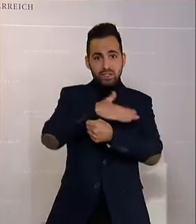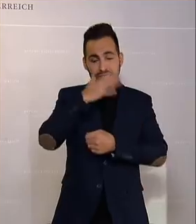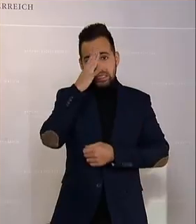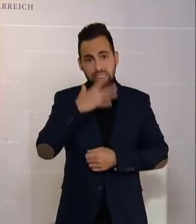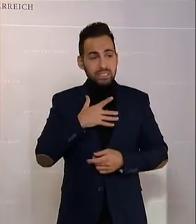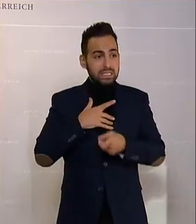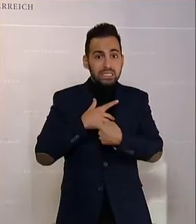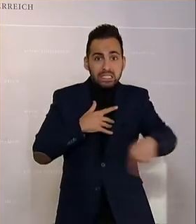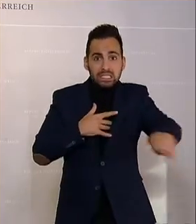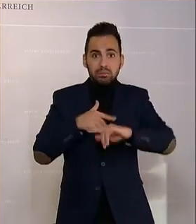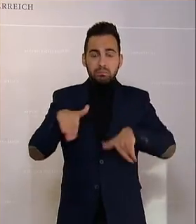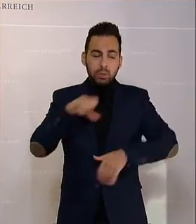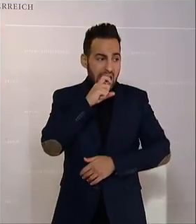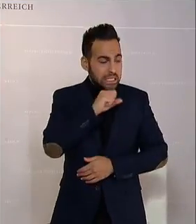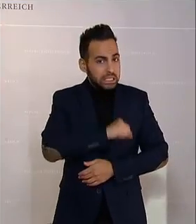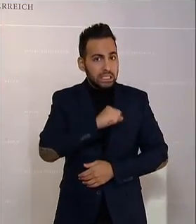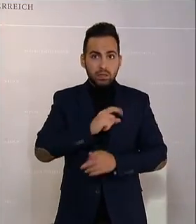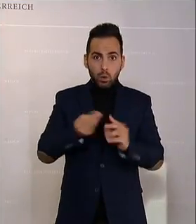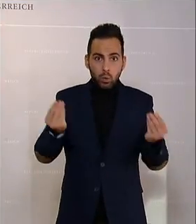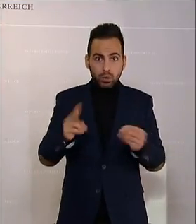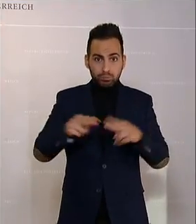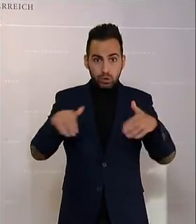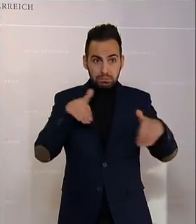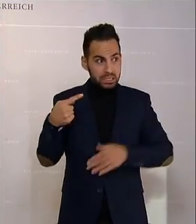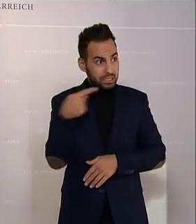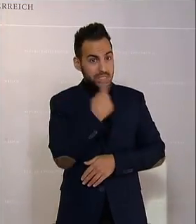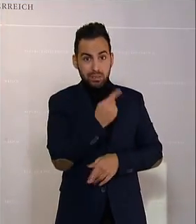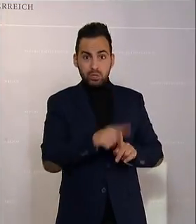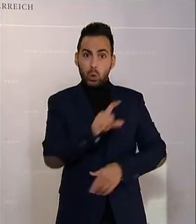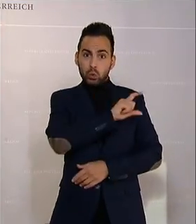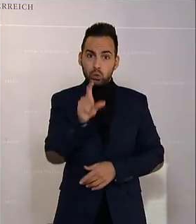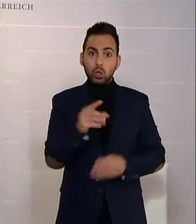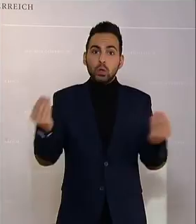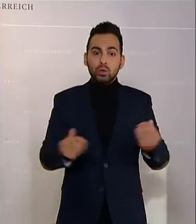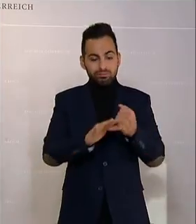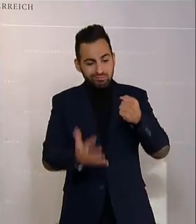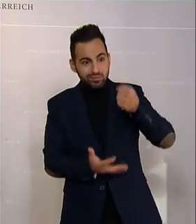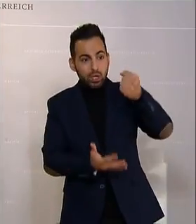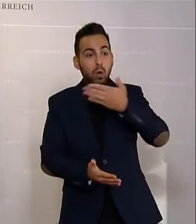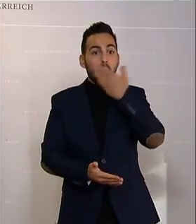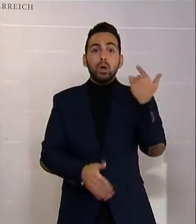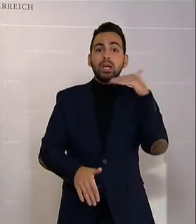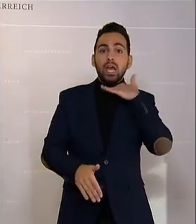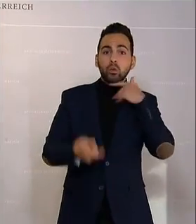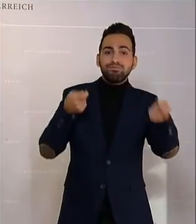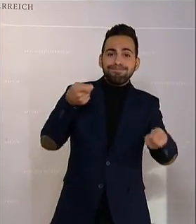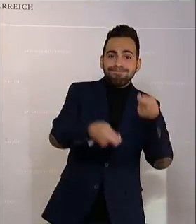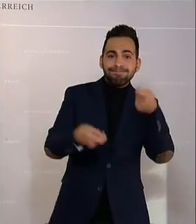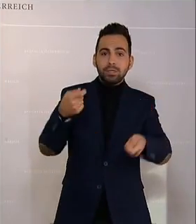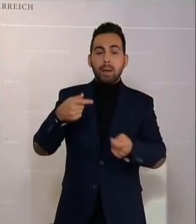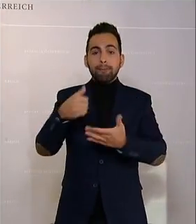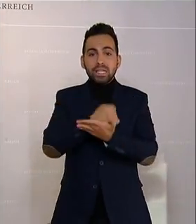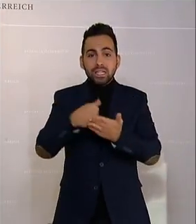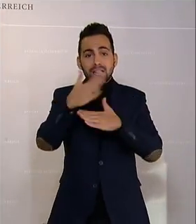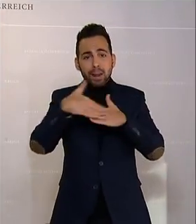Suppe auslöffeln müssen, Herr Bundesminister, die Sie mitverursacht haben, weil Sie nicht zusätzlich Mittel für Personal, für die Krankenanstalten und für medizinische Therapien